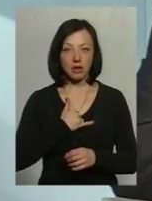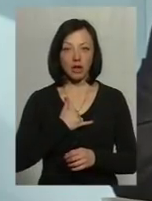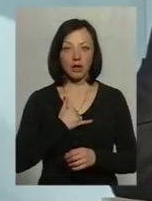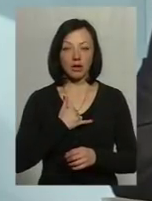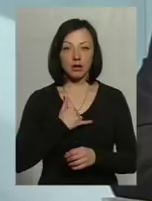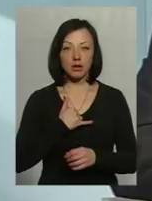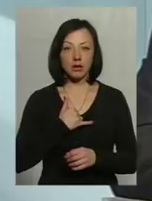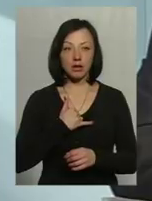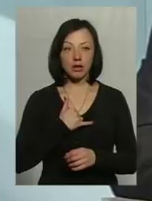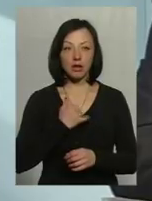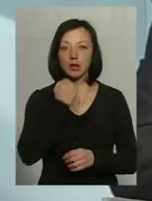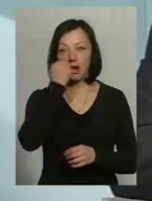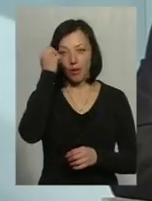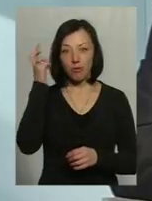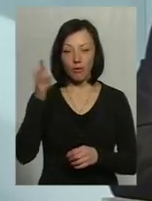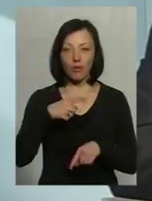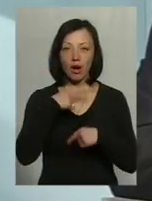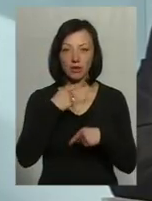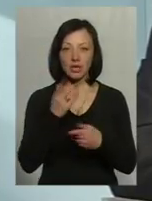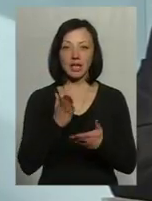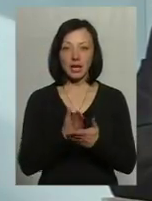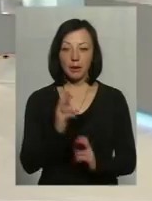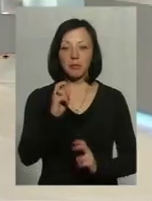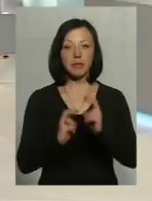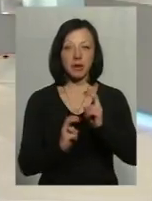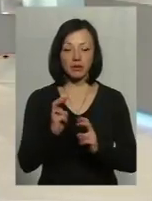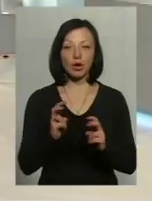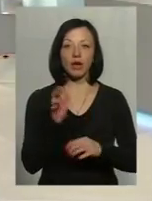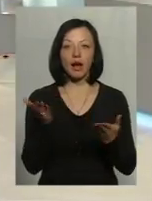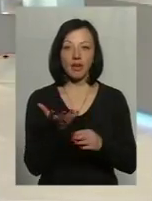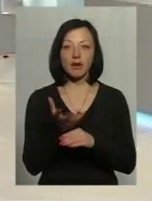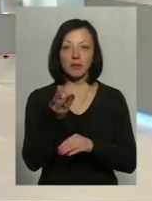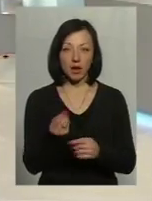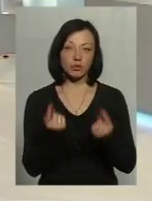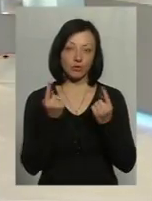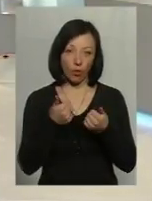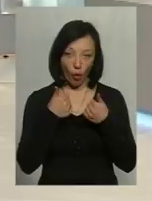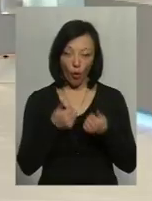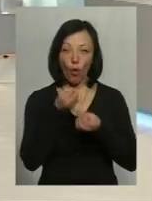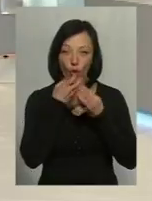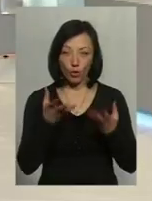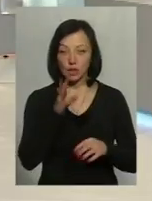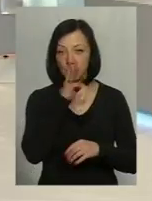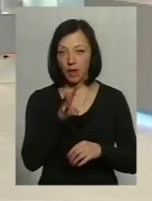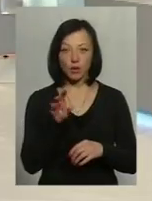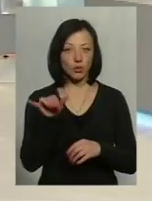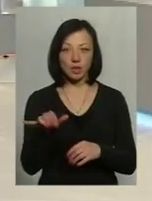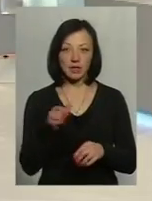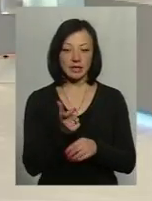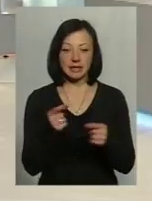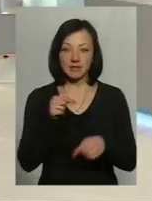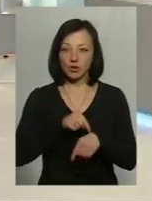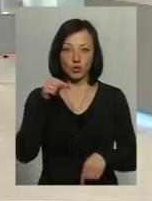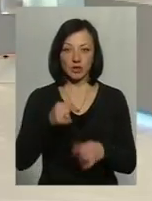як дякувати Богу, є підприємства, які виплачують солідну заробітну плату, тому в них тут не сильно